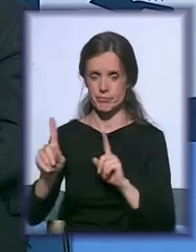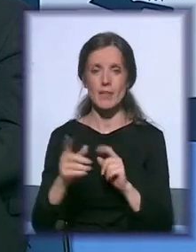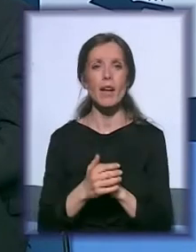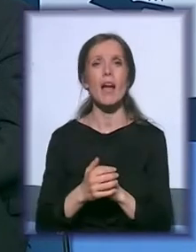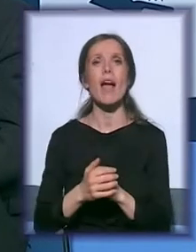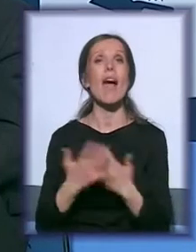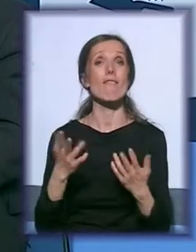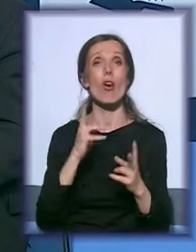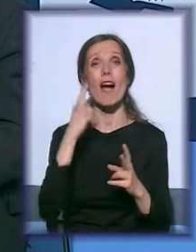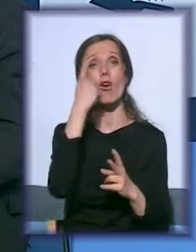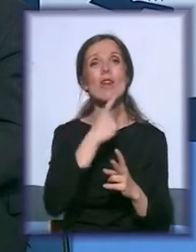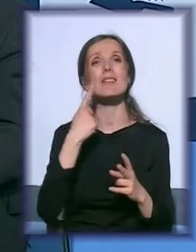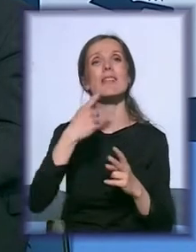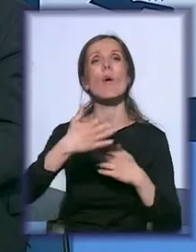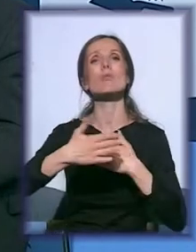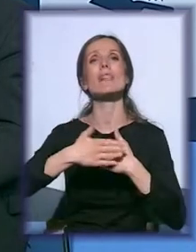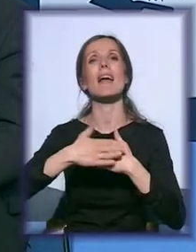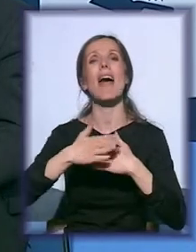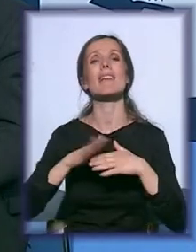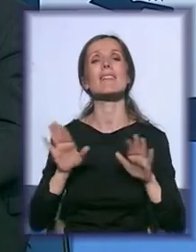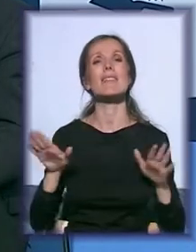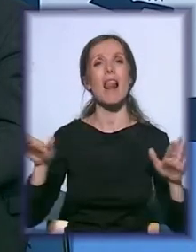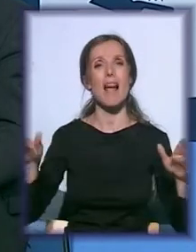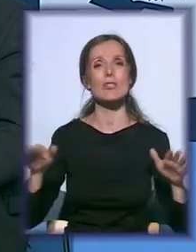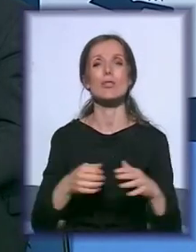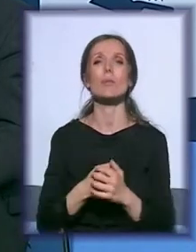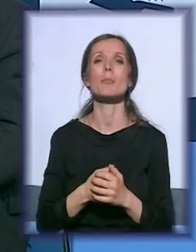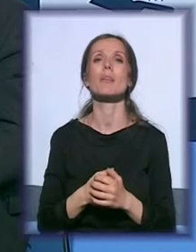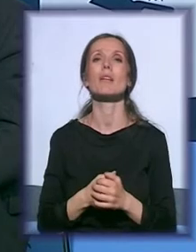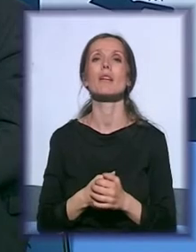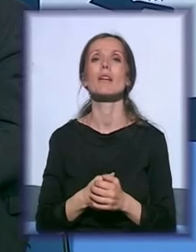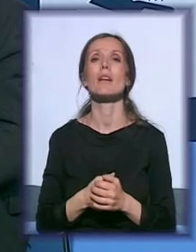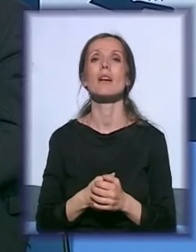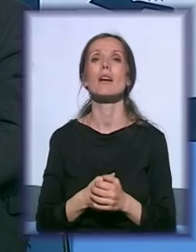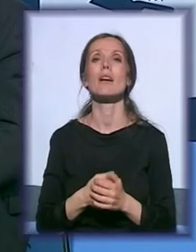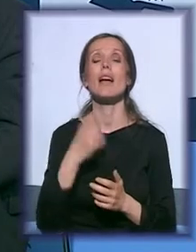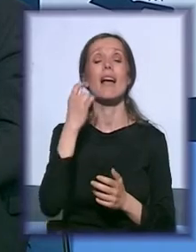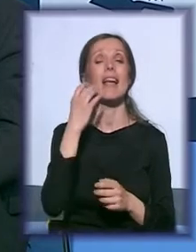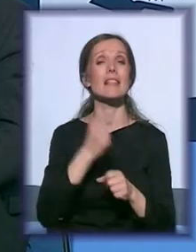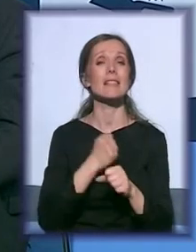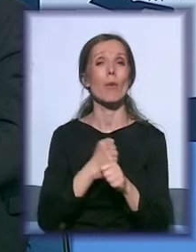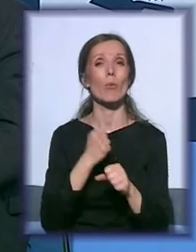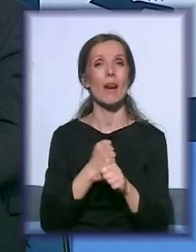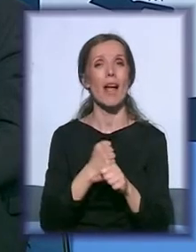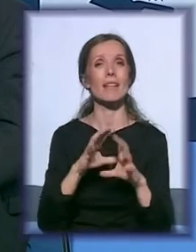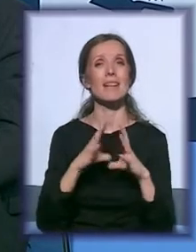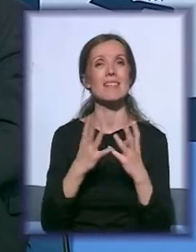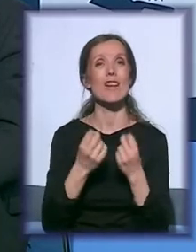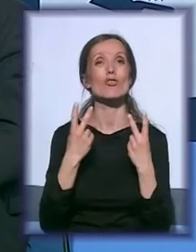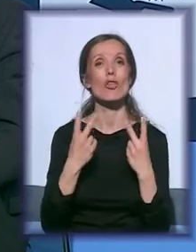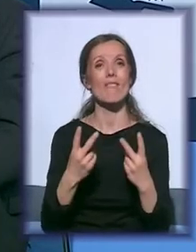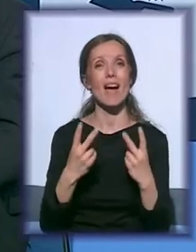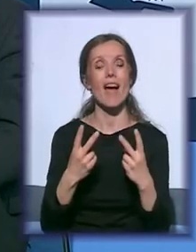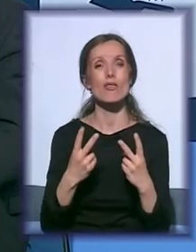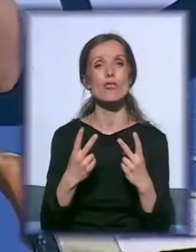Evo, kako izgleda u sradnje sa lastom. Sa lastom, kada se uradi sve ono što je bitno za